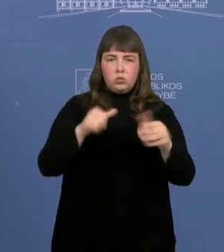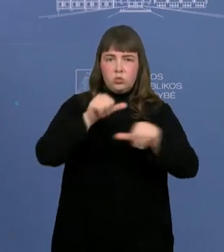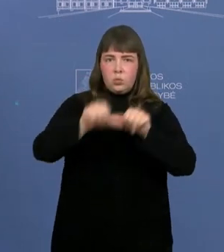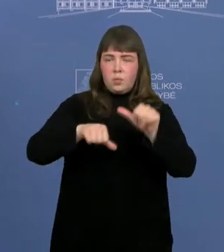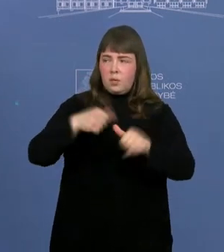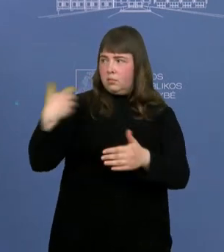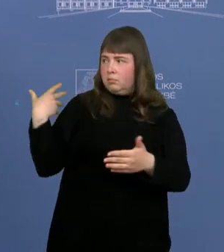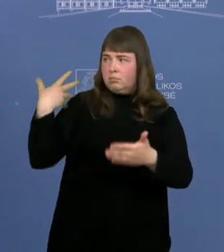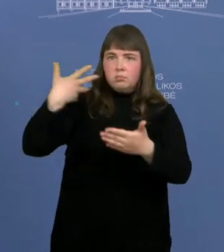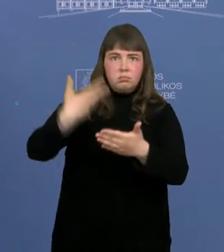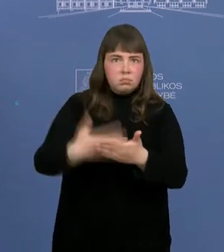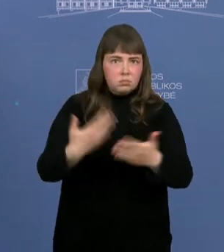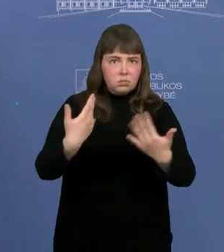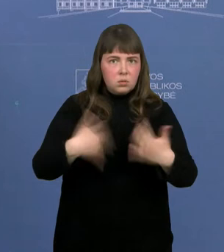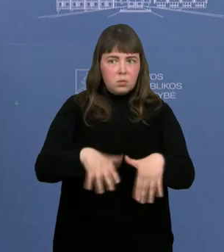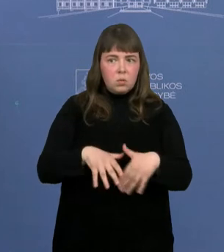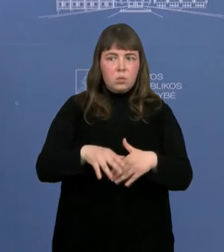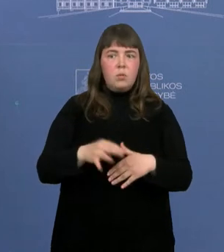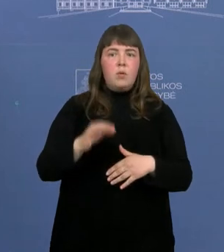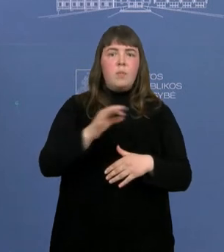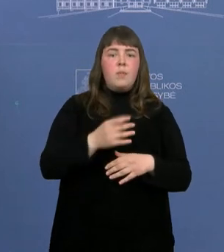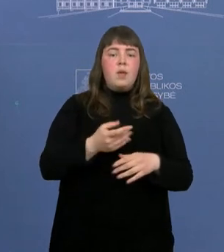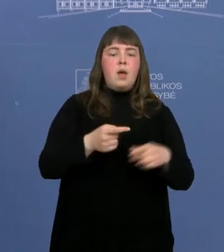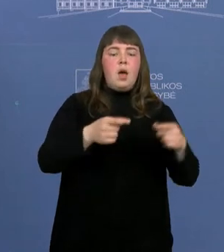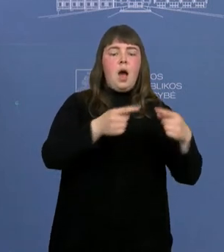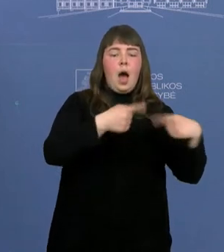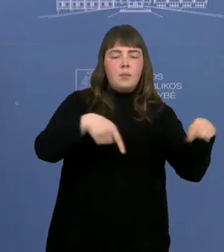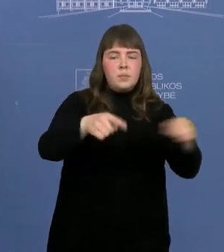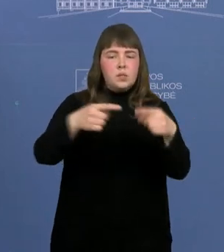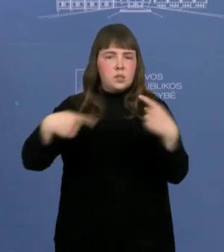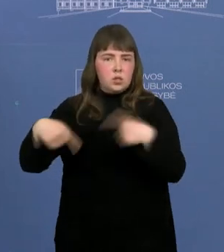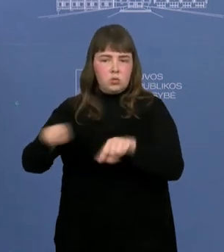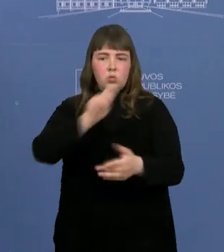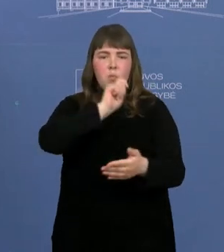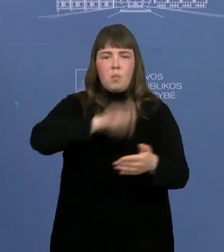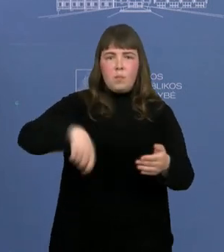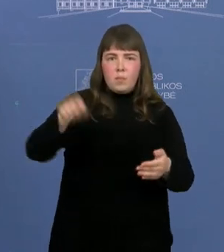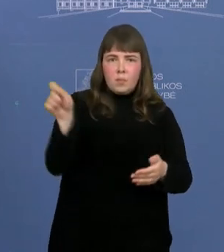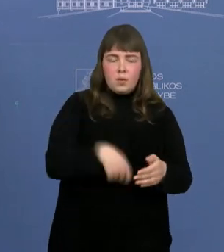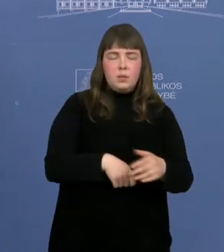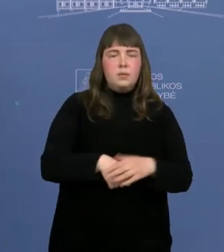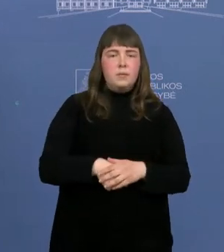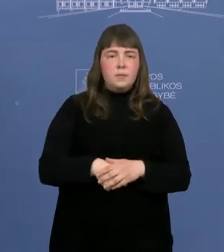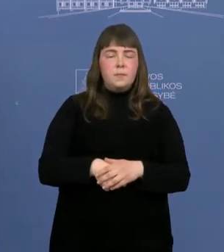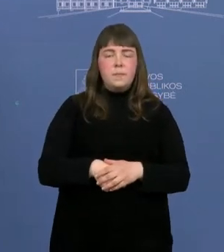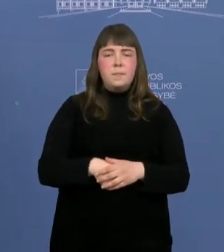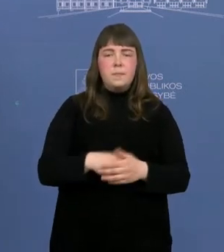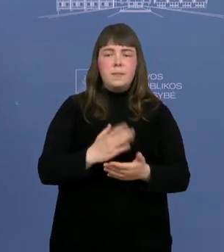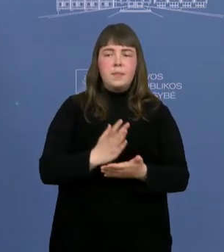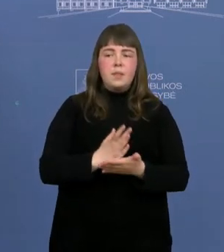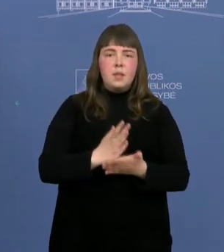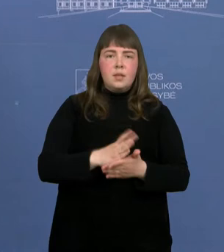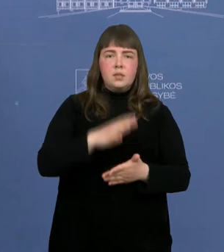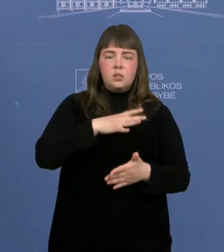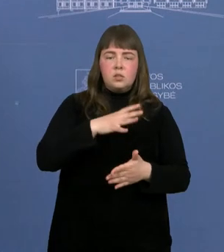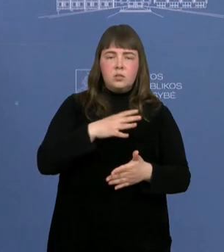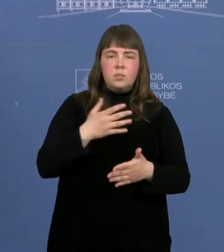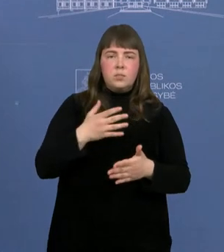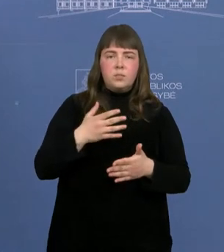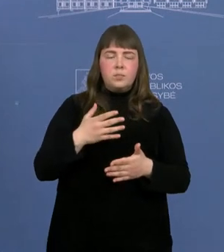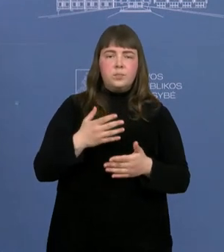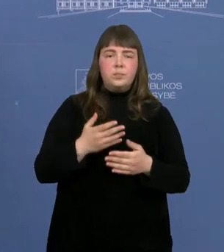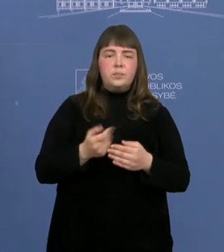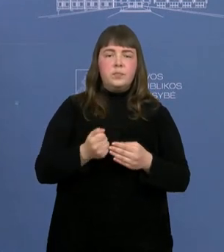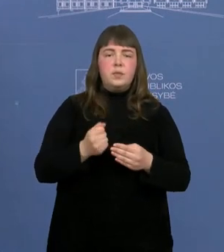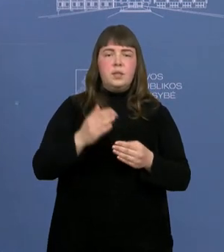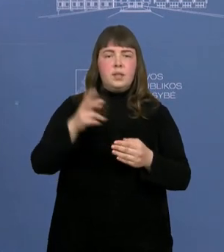apskričių panaikinimo, tuo metu apskritis turėjo žemėtvarkos funkcijas, kurios po apskričių panaikinimo iš esmės patilo į